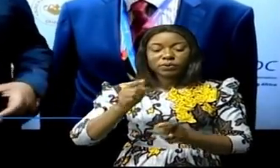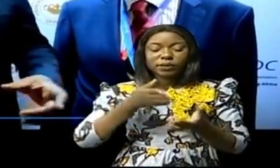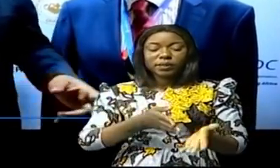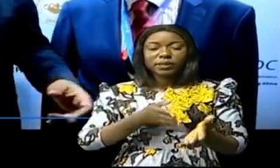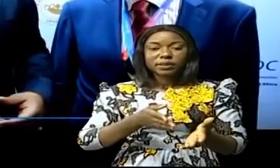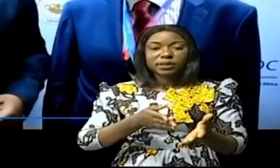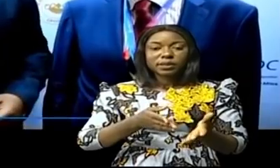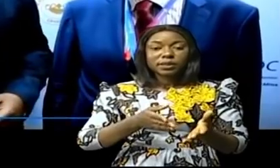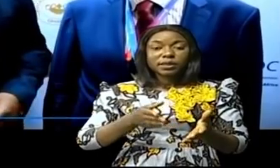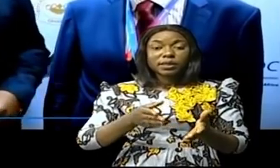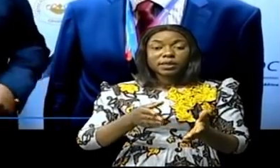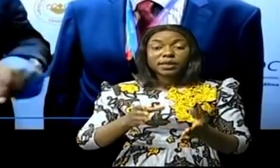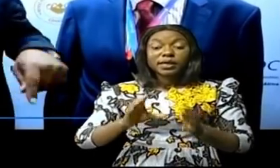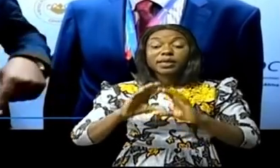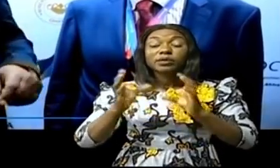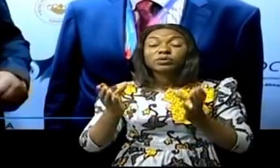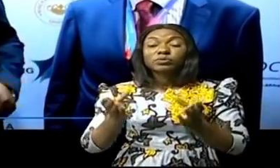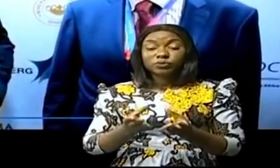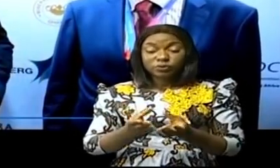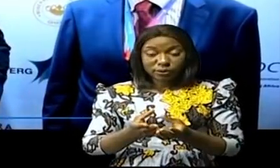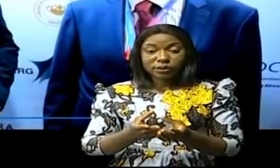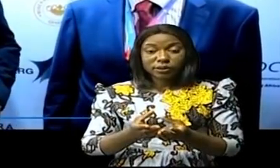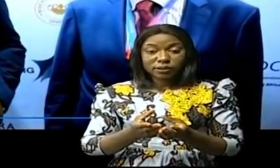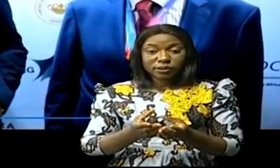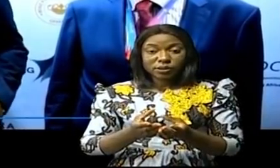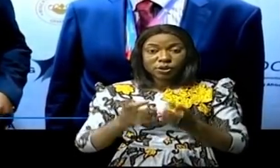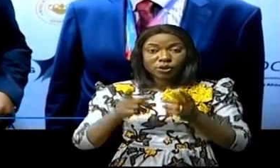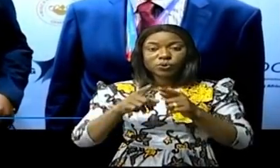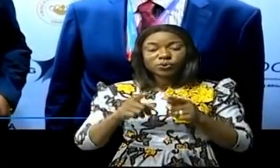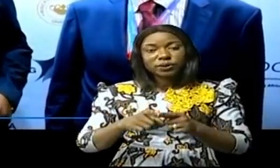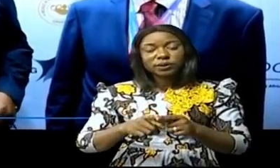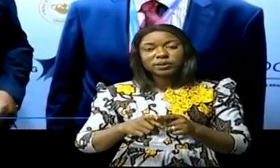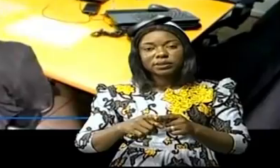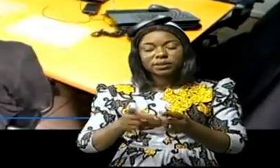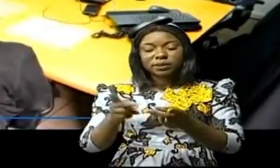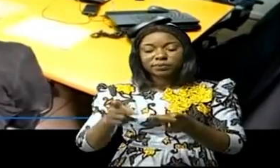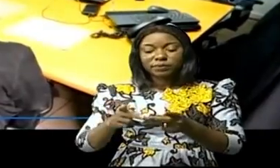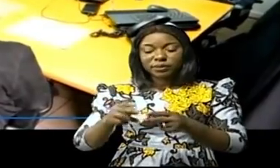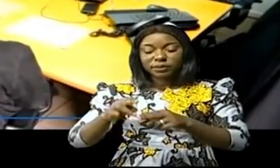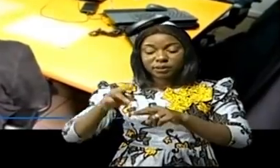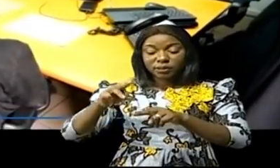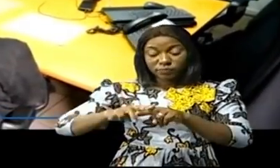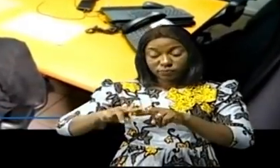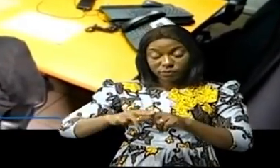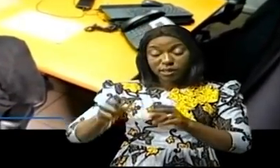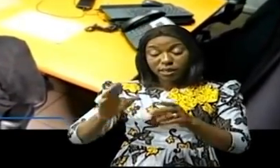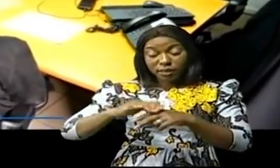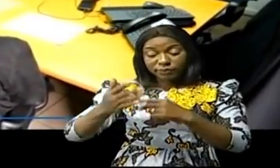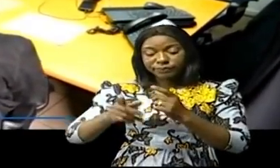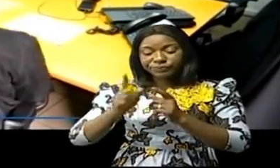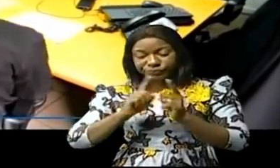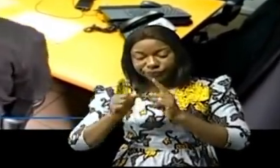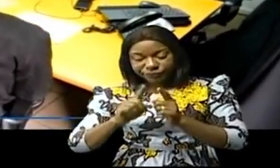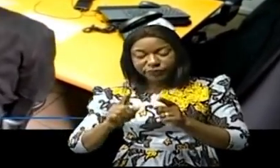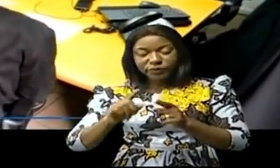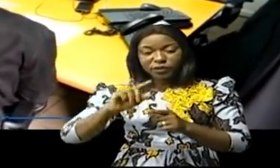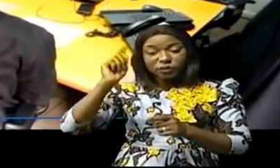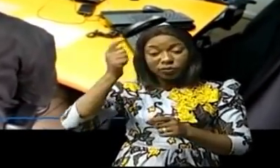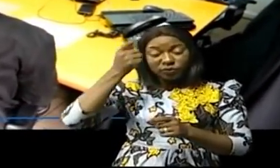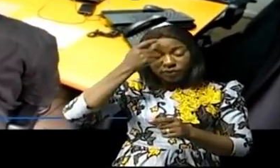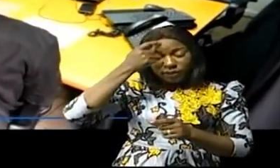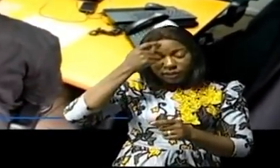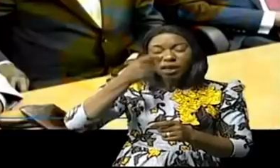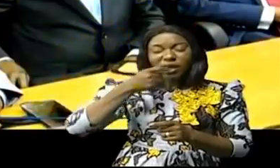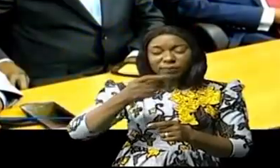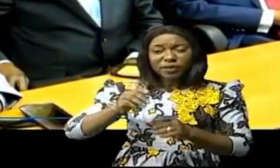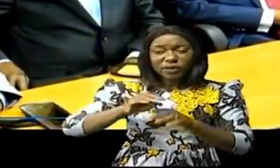paysanne environnementale de la zone minière. Juste après l'entretien, la gouverneure intérimaire a dépêché les